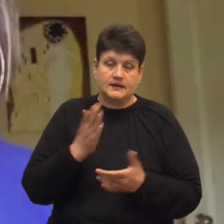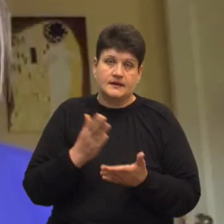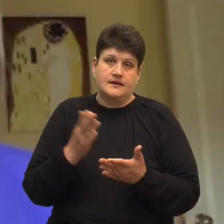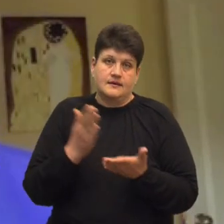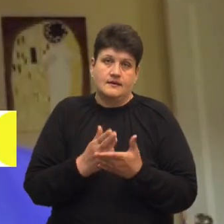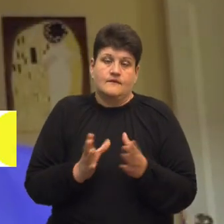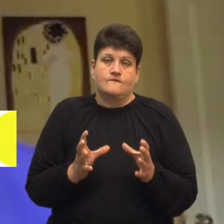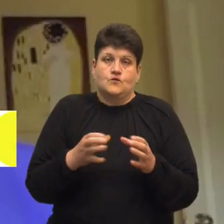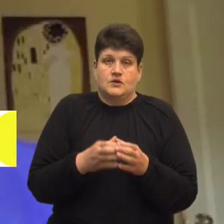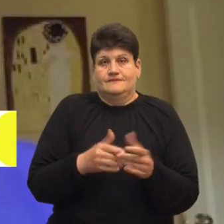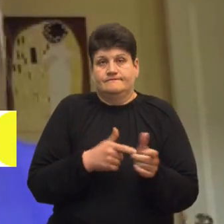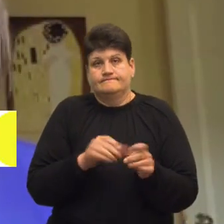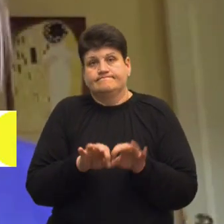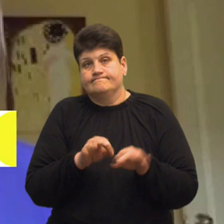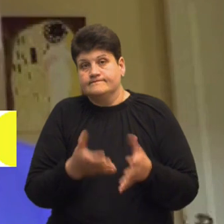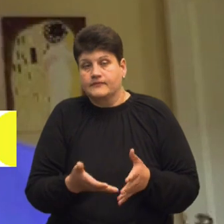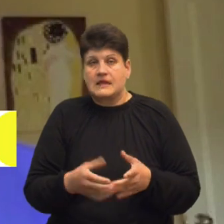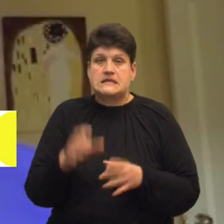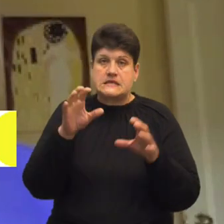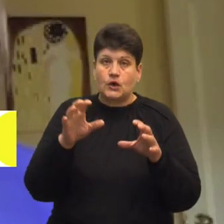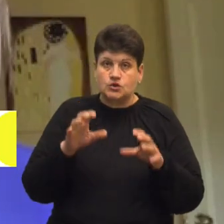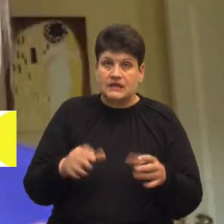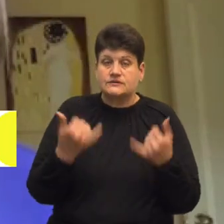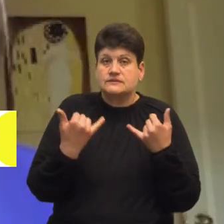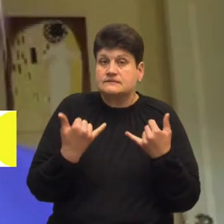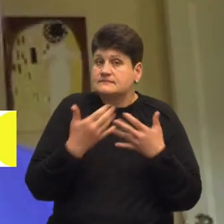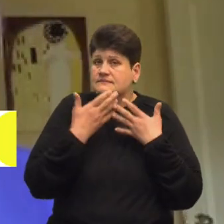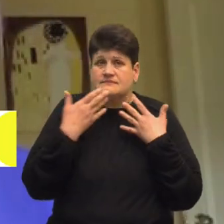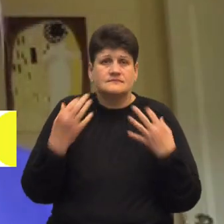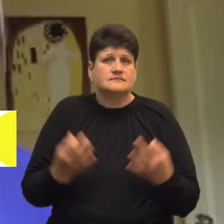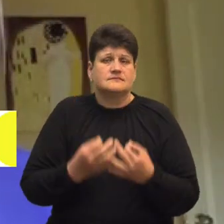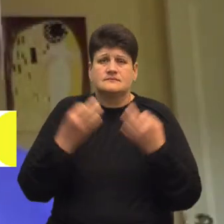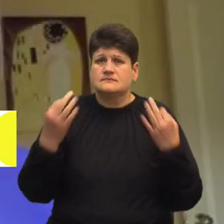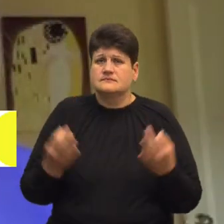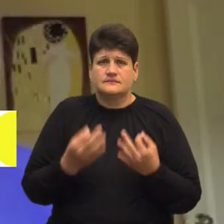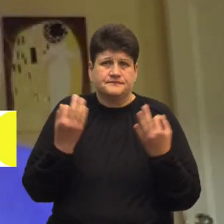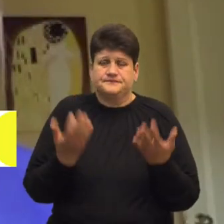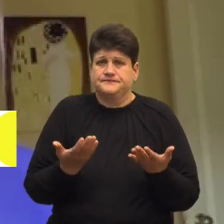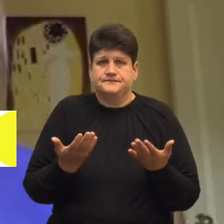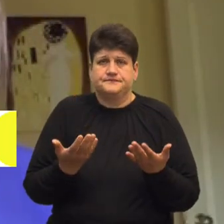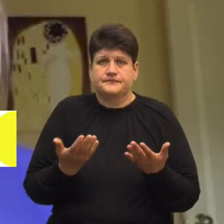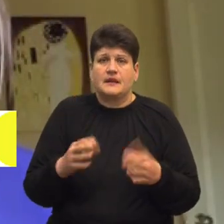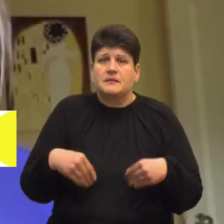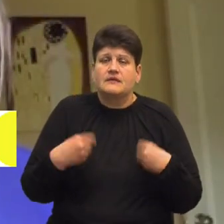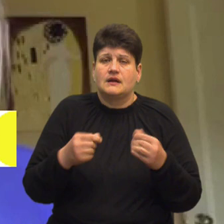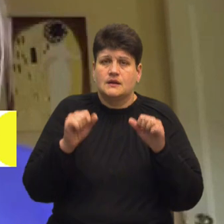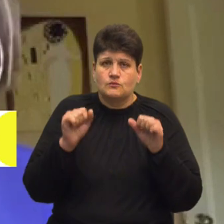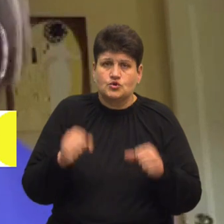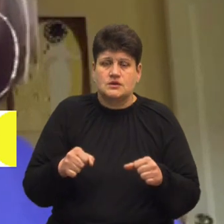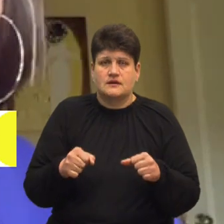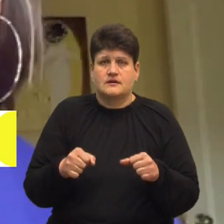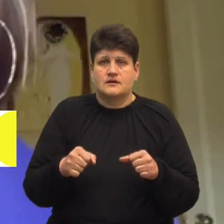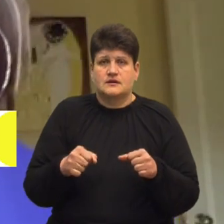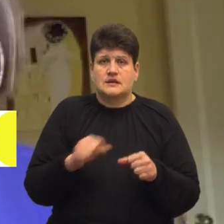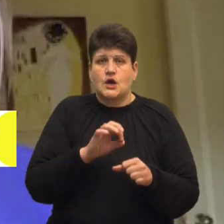-спільноти. Бо законодавчо наразі немає жодного механізму, який би давав можливість і визнавав на